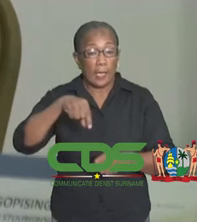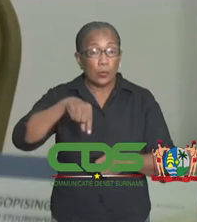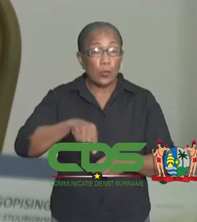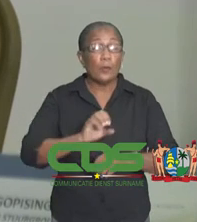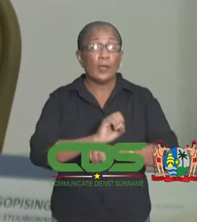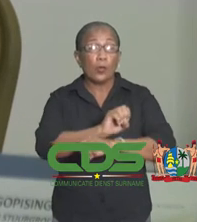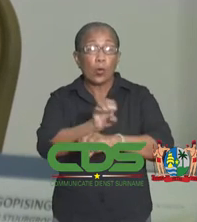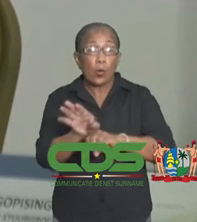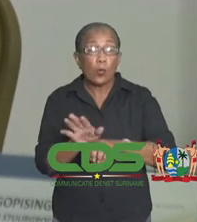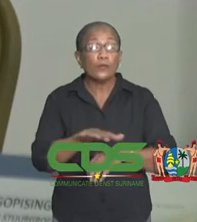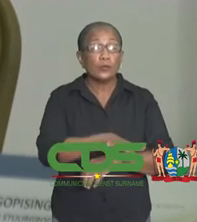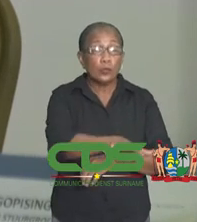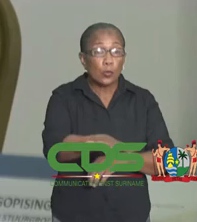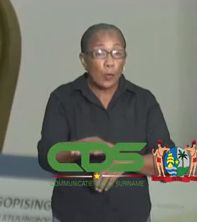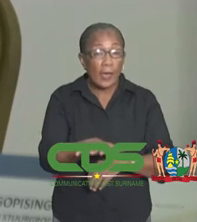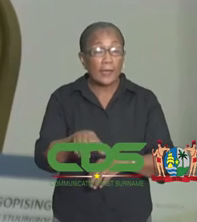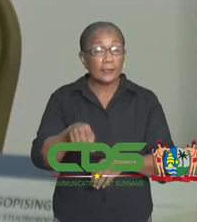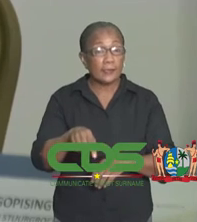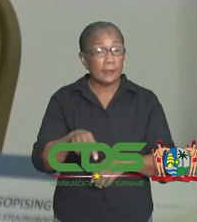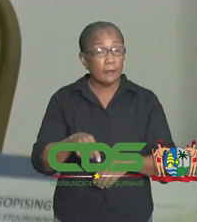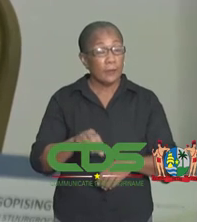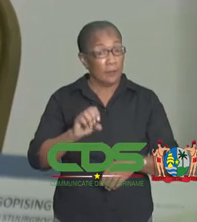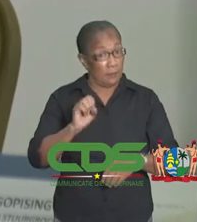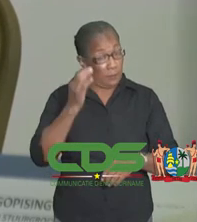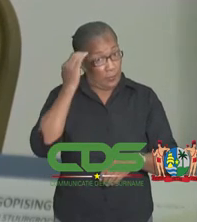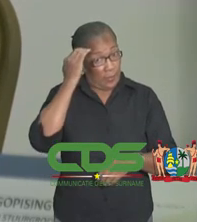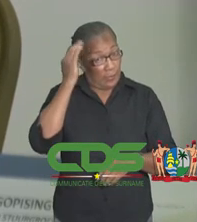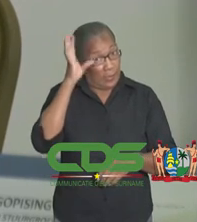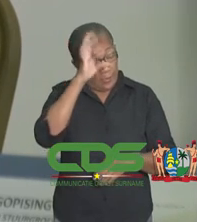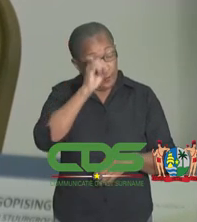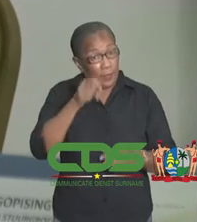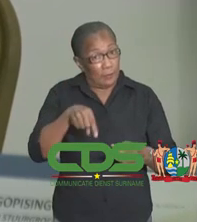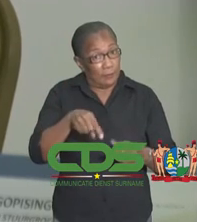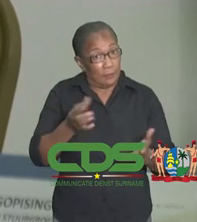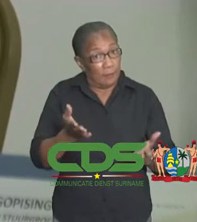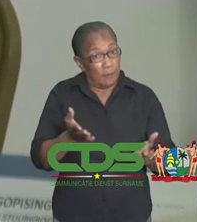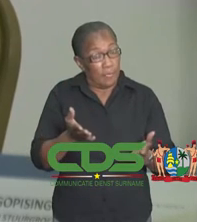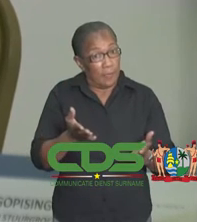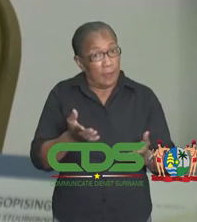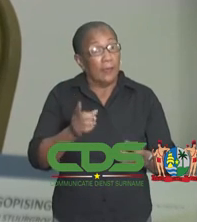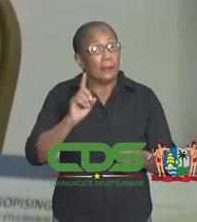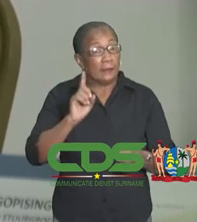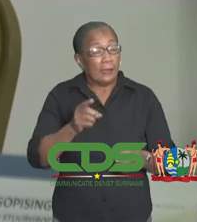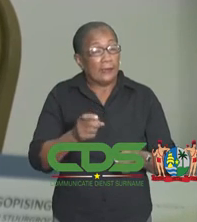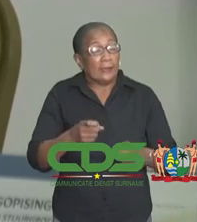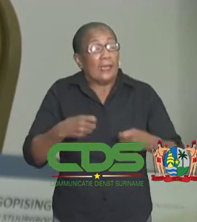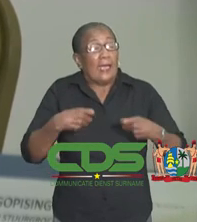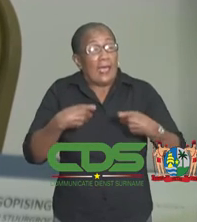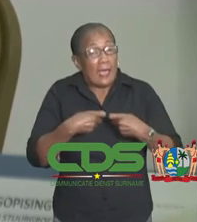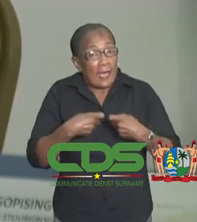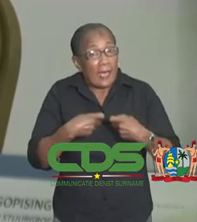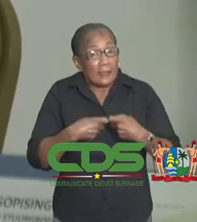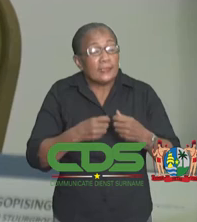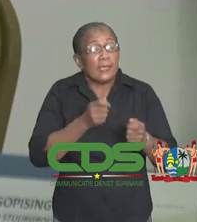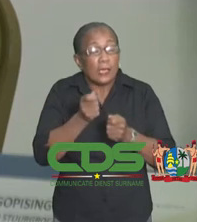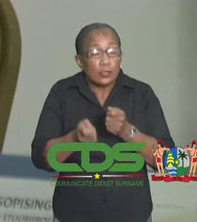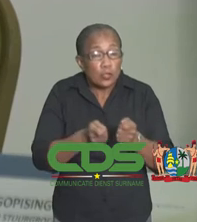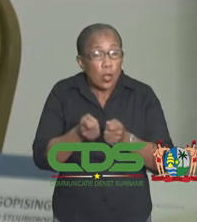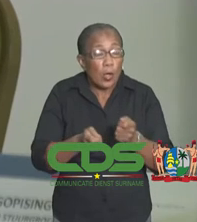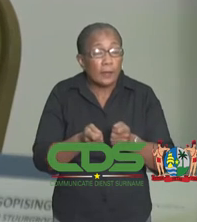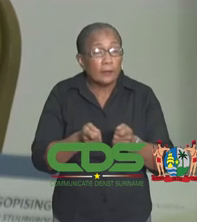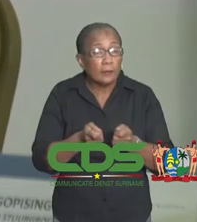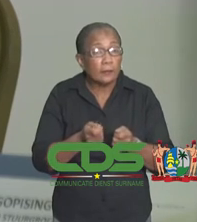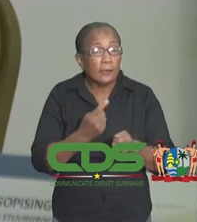met de covid-situatie erbij, snap je dat dat een extra zorg is